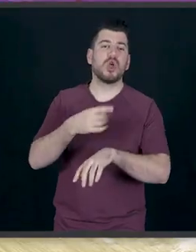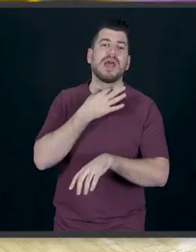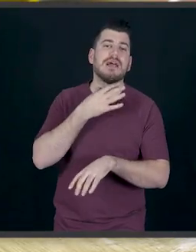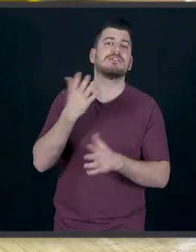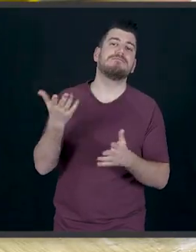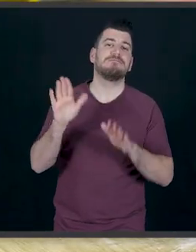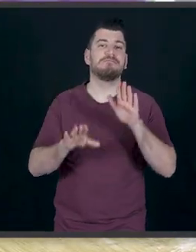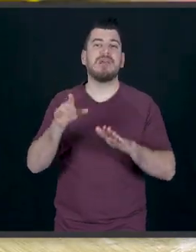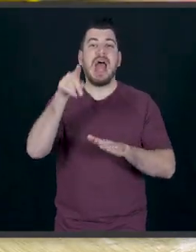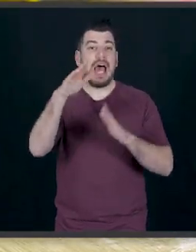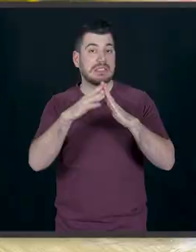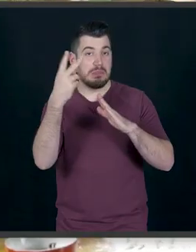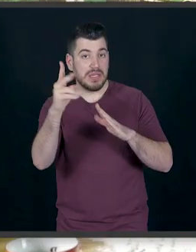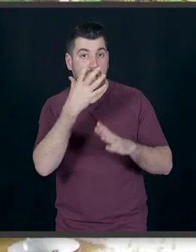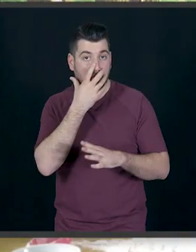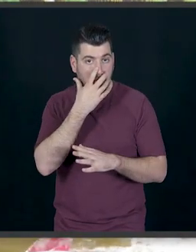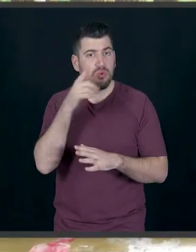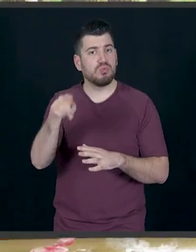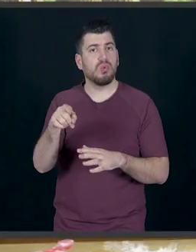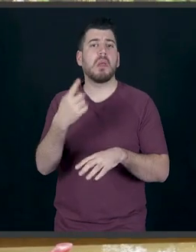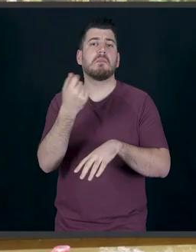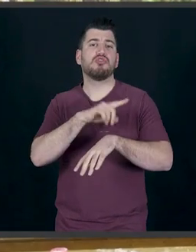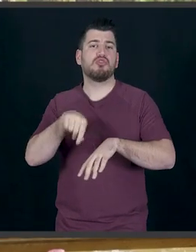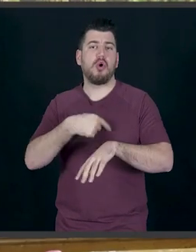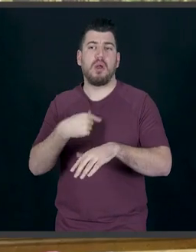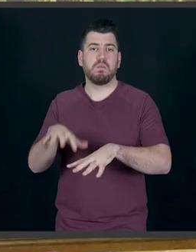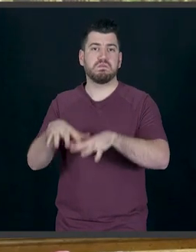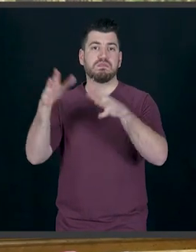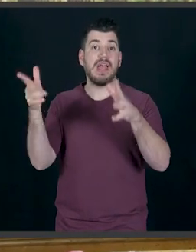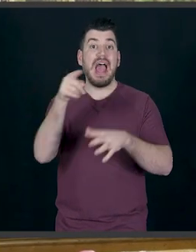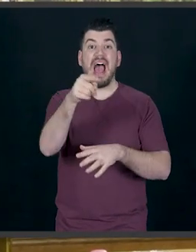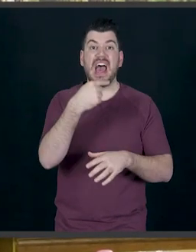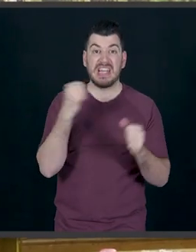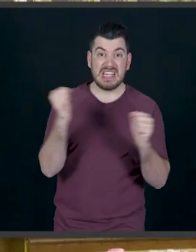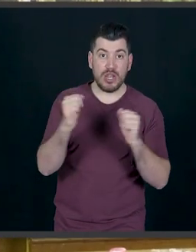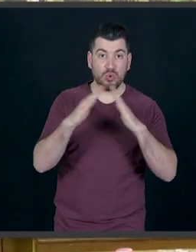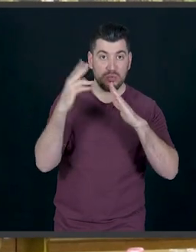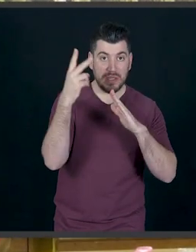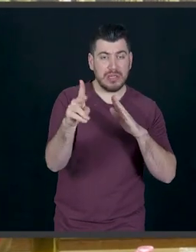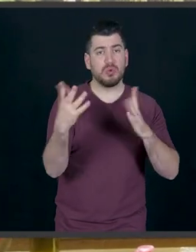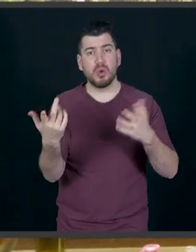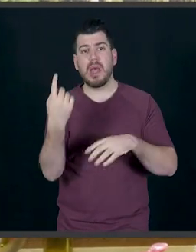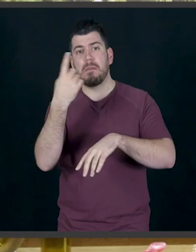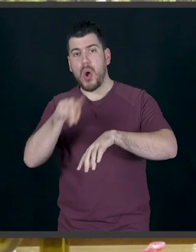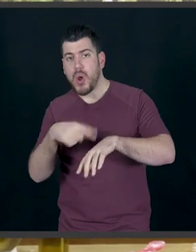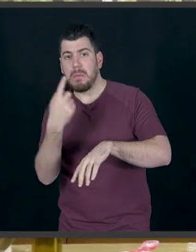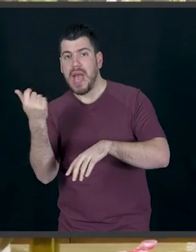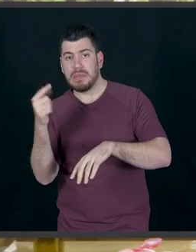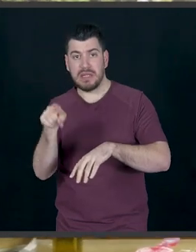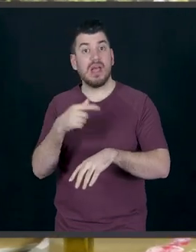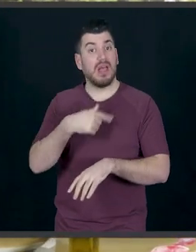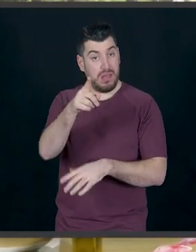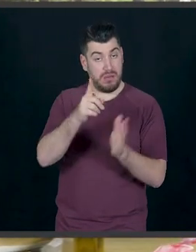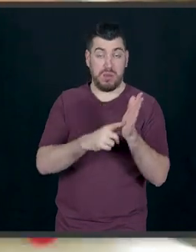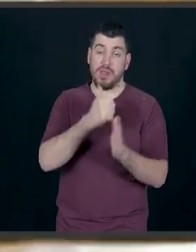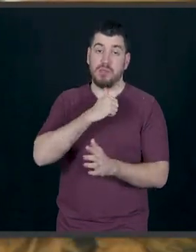είναι ζεστό το σπίτσα, σε μισή ωρίτσα θα έχει φουσκώσει. Άμα δεν είναι πολύ ζεστό το σπίτσα, μπορεί να πάρει και μία ωρίτσα, μιάμιση. Θα είστε υπομονετικοί